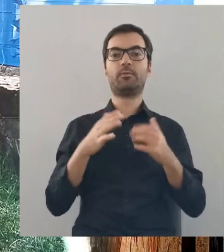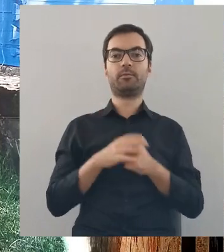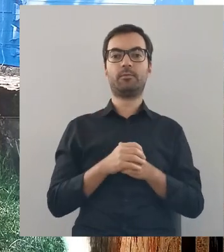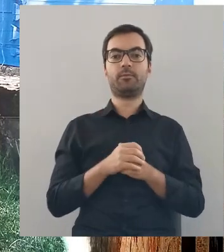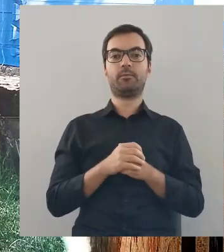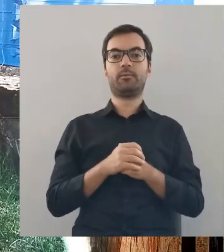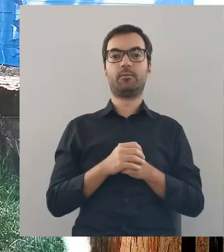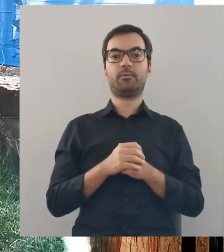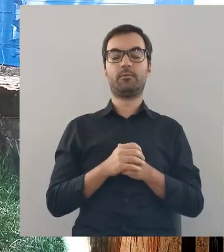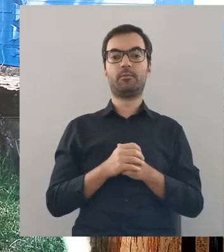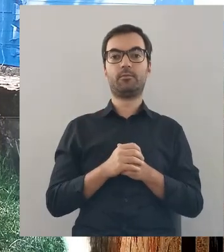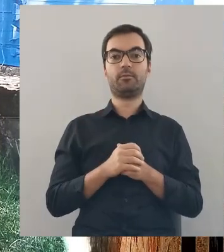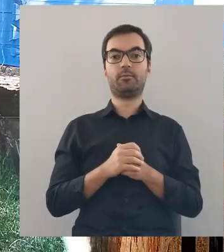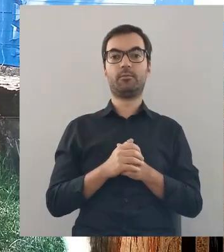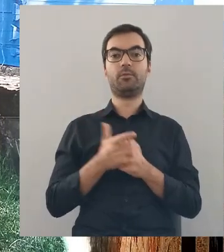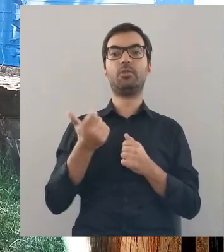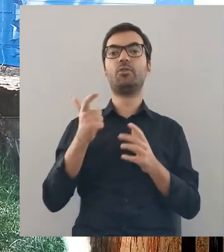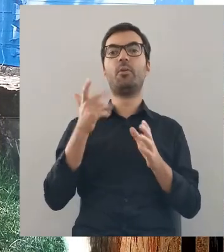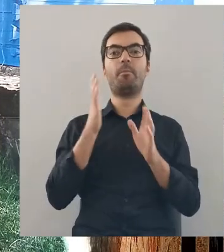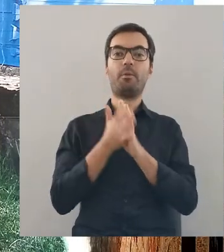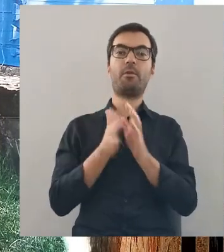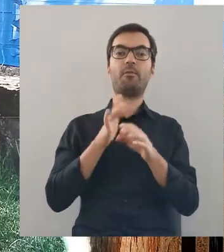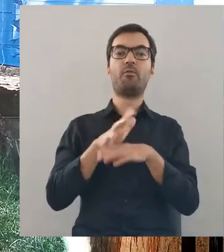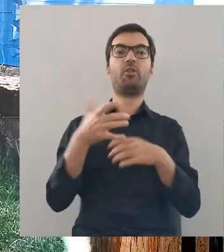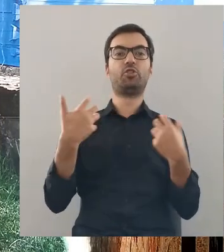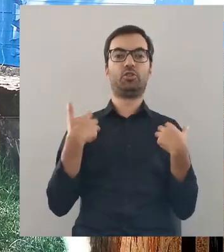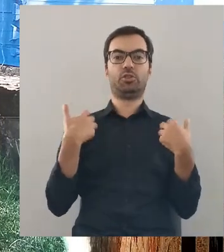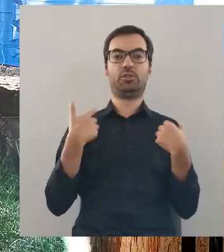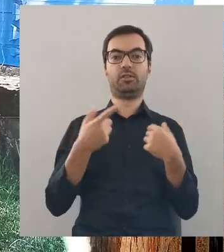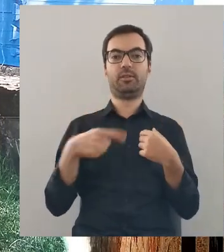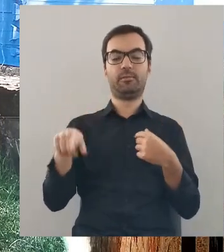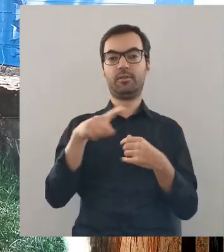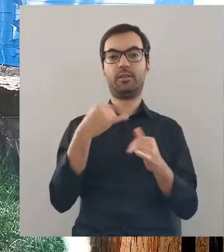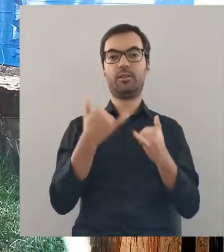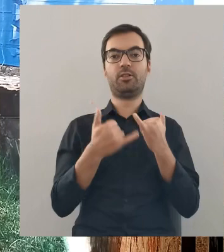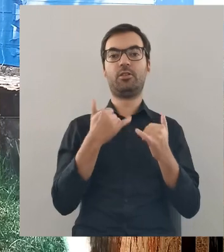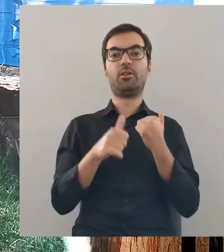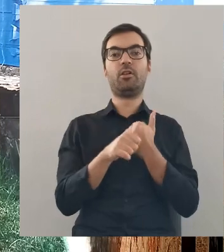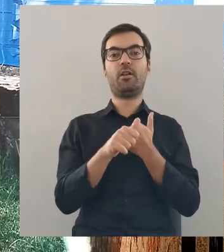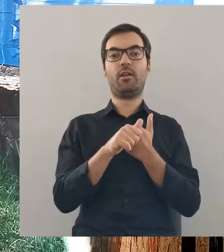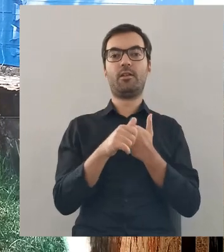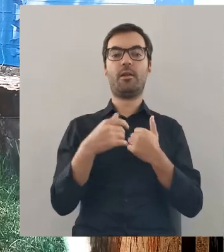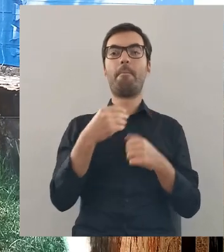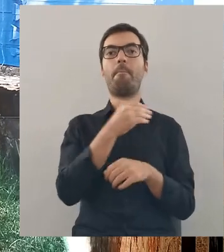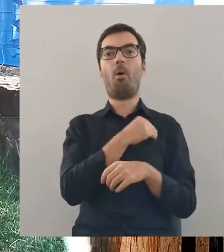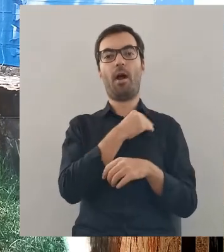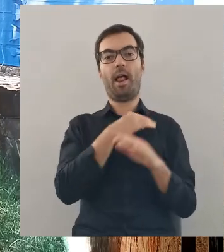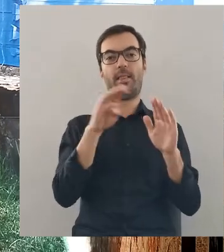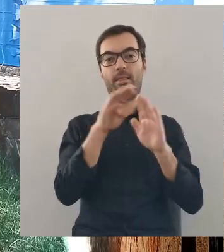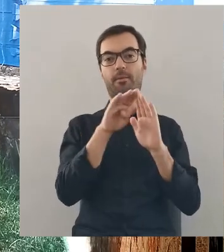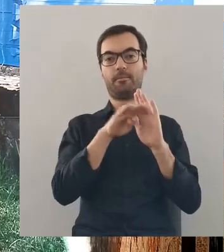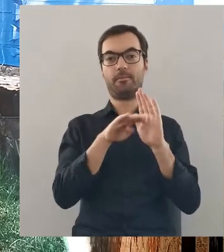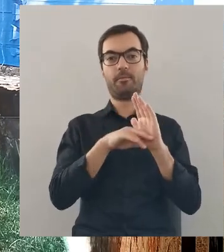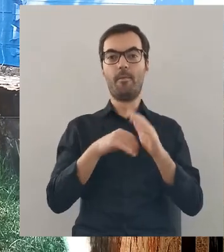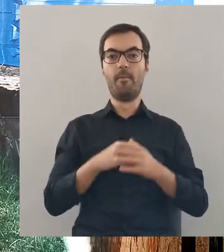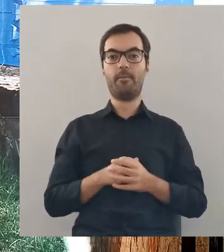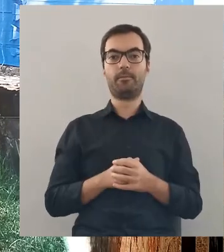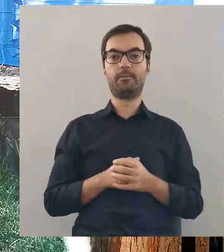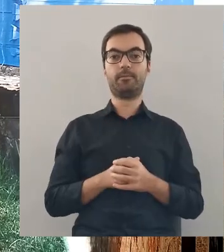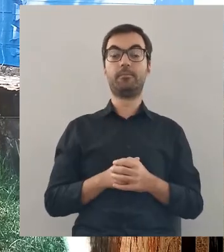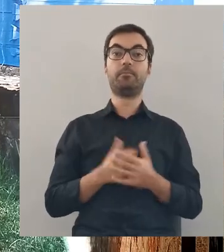Czyli tym, co bezpośrednio miało wpływ na ich życie. A jeżeli chodzi o wartości moralne,